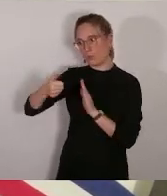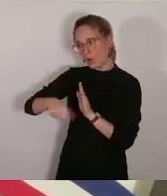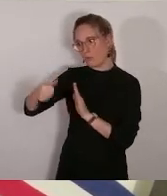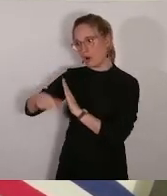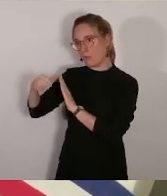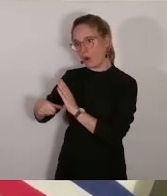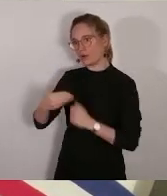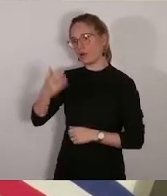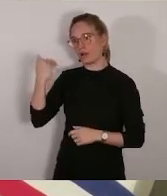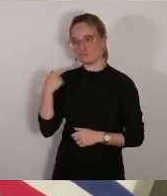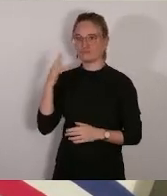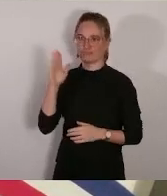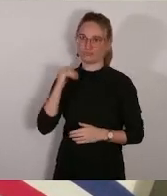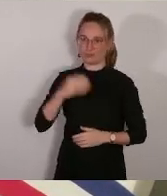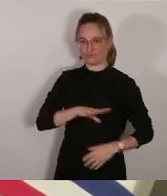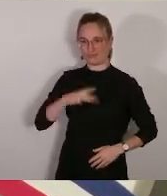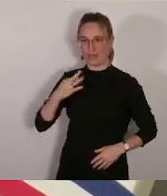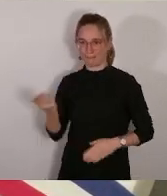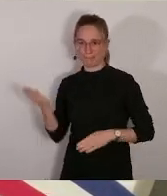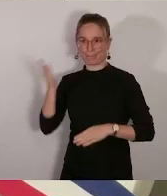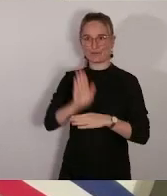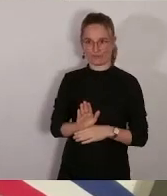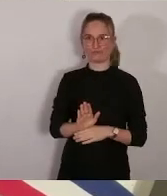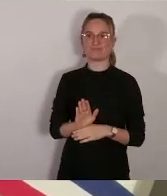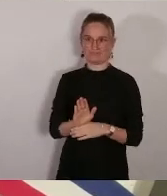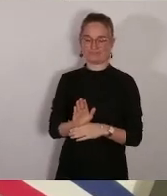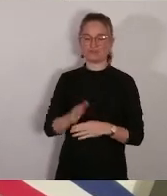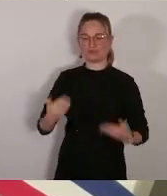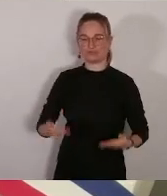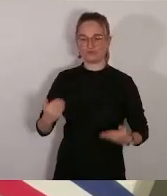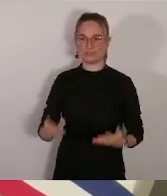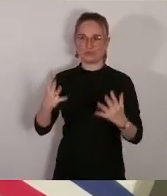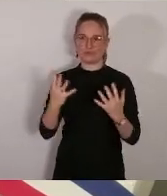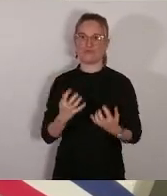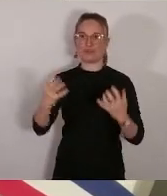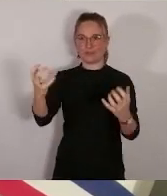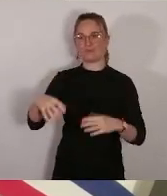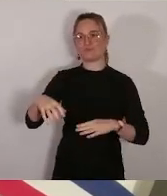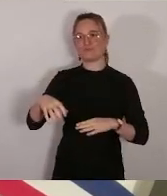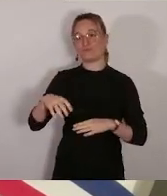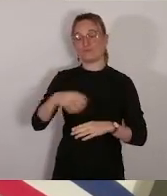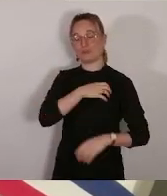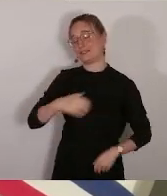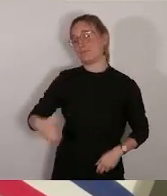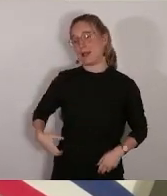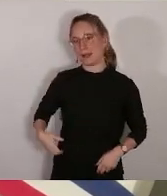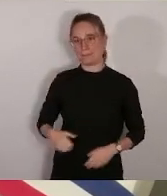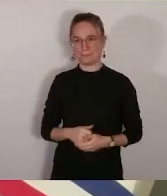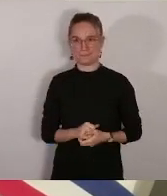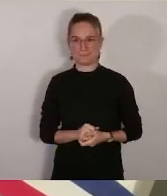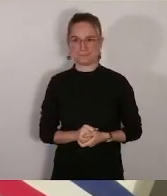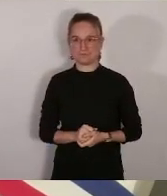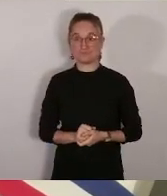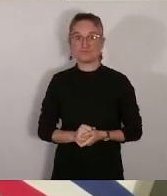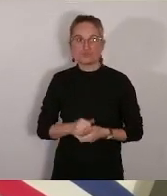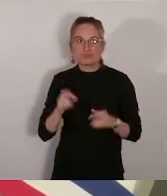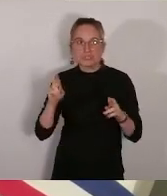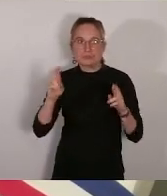'on est fiers de vous présenter au Conseil municipal et qui j'espère fera consensus.